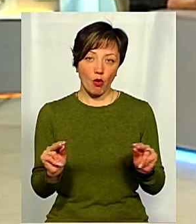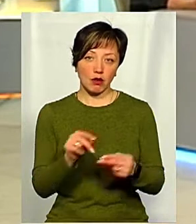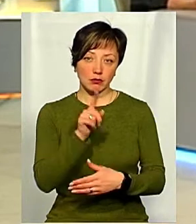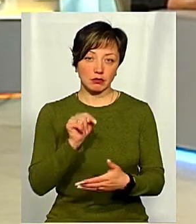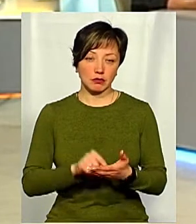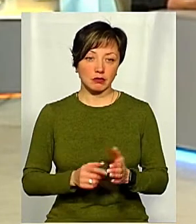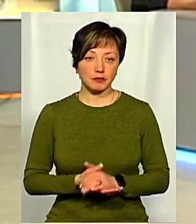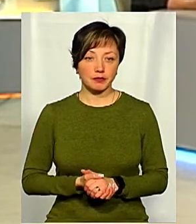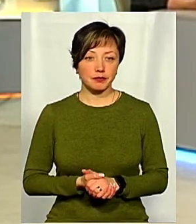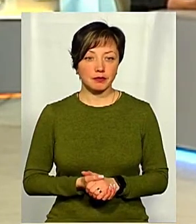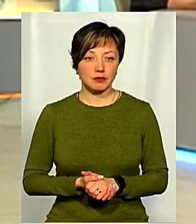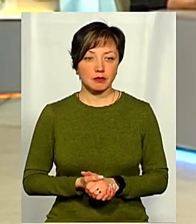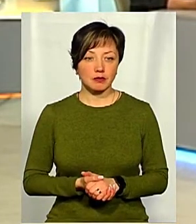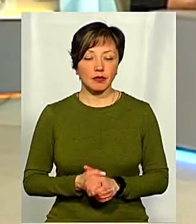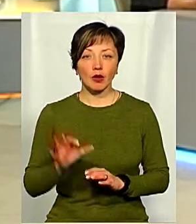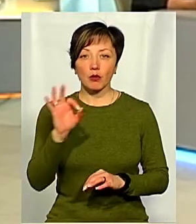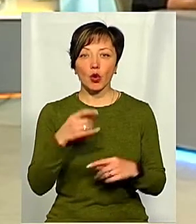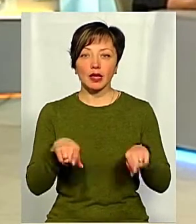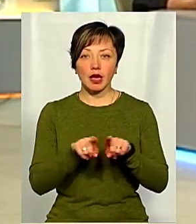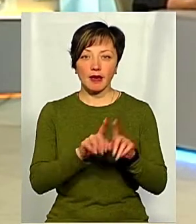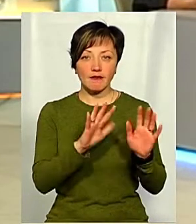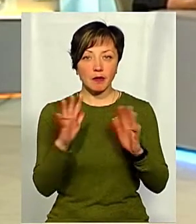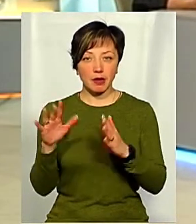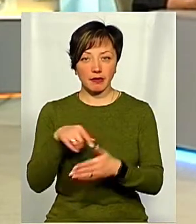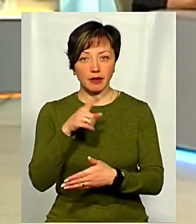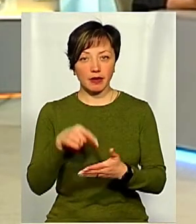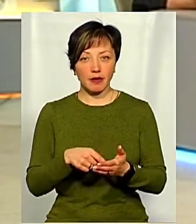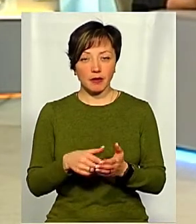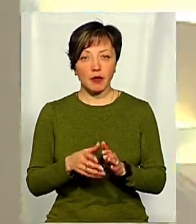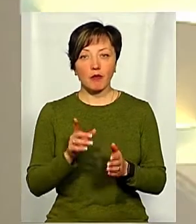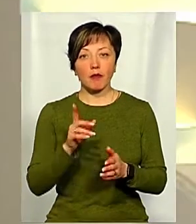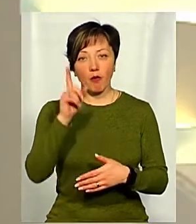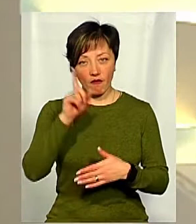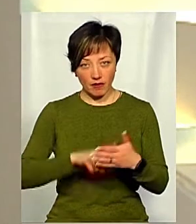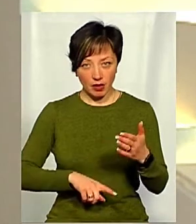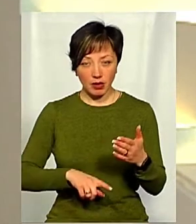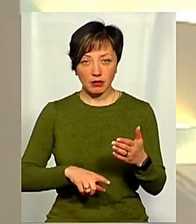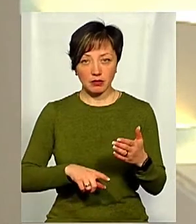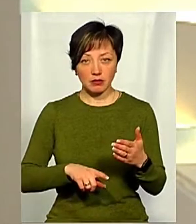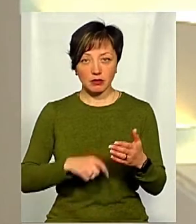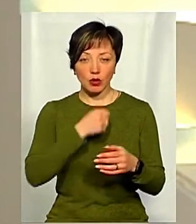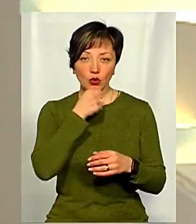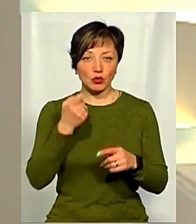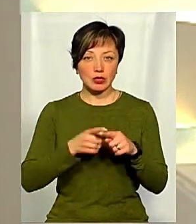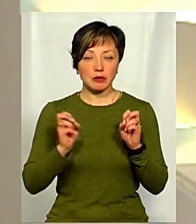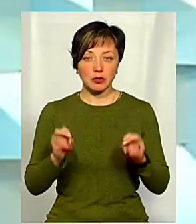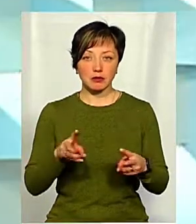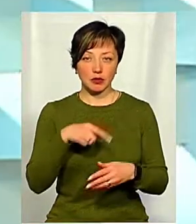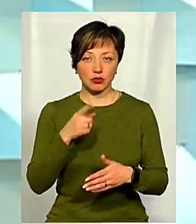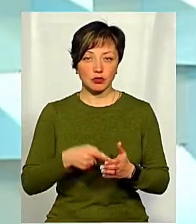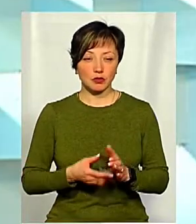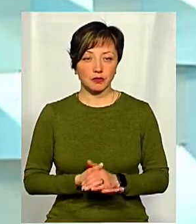про такі от випадки? Вони повірять на слово, що це небезпечно?